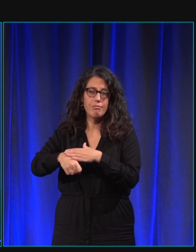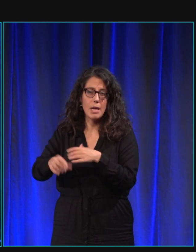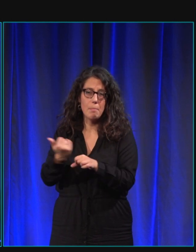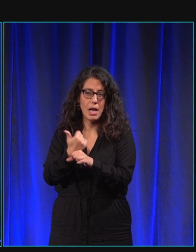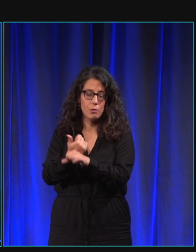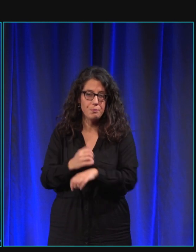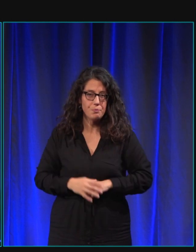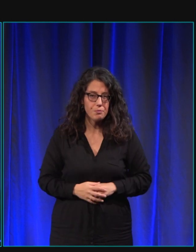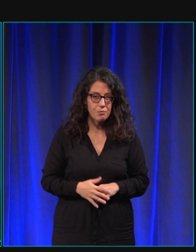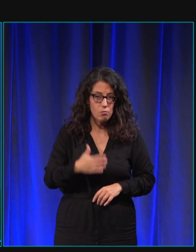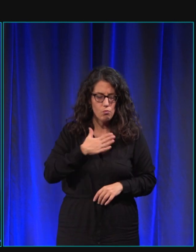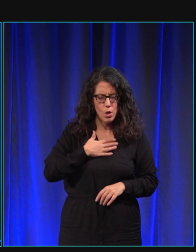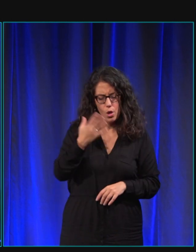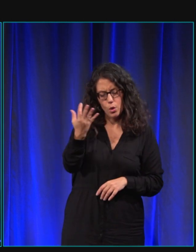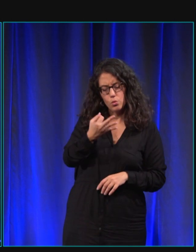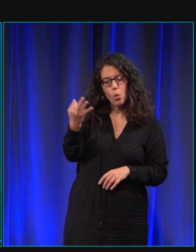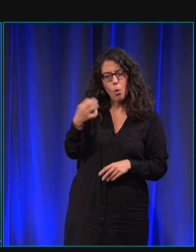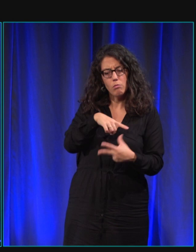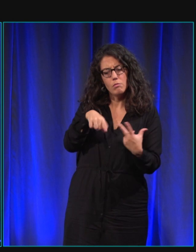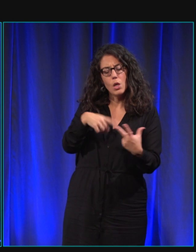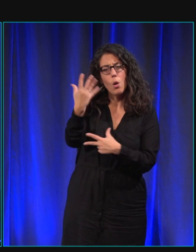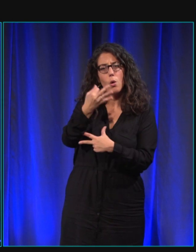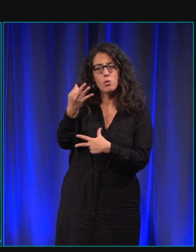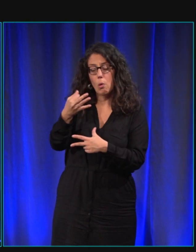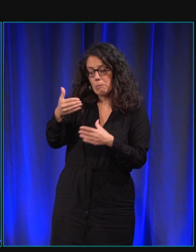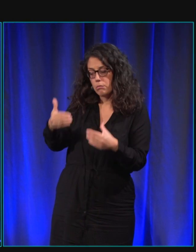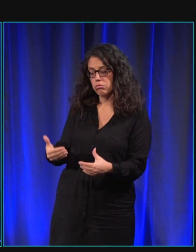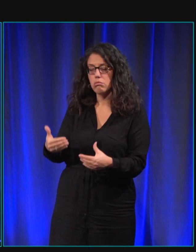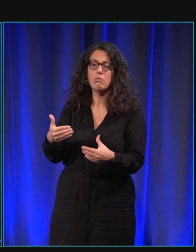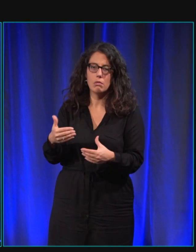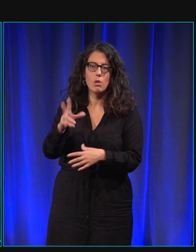nous on a un taux de réforme de à peu près 30%